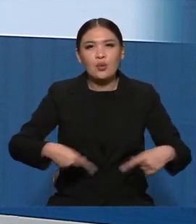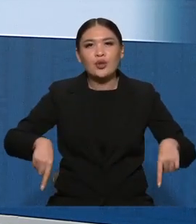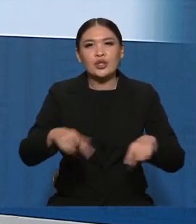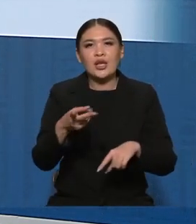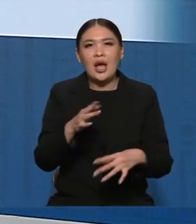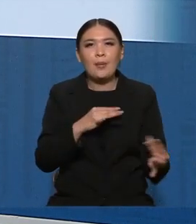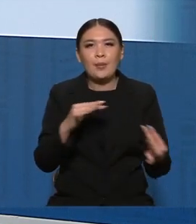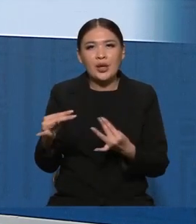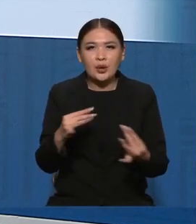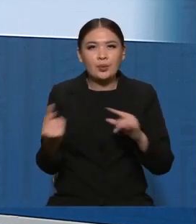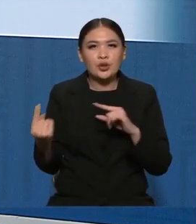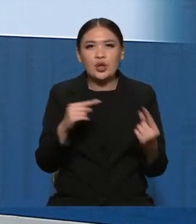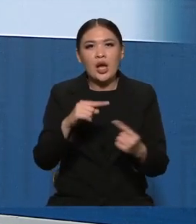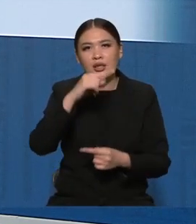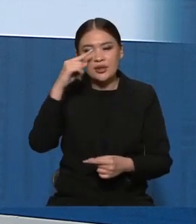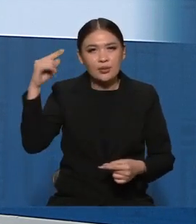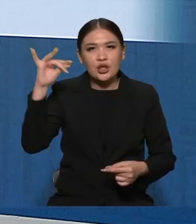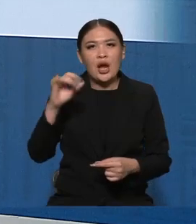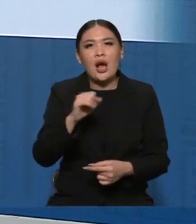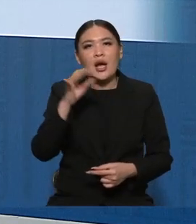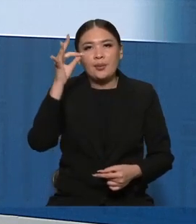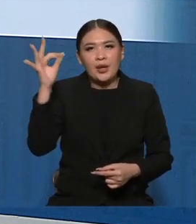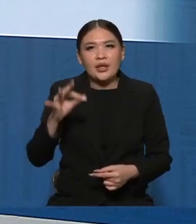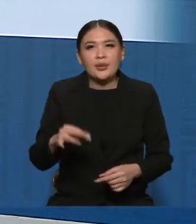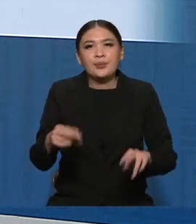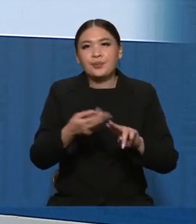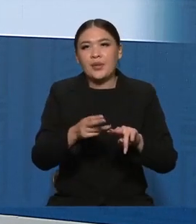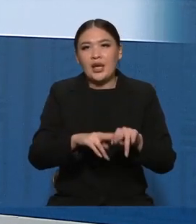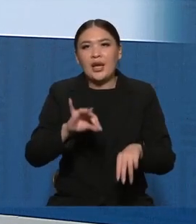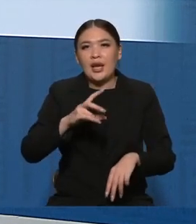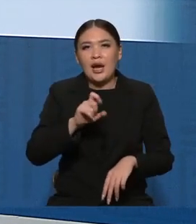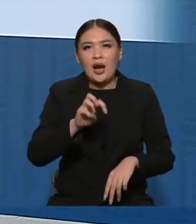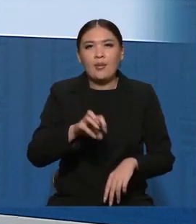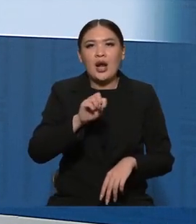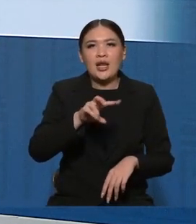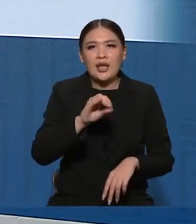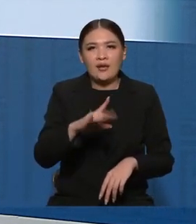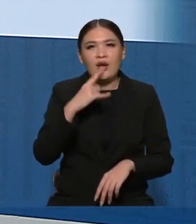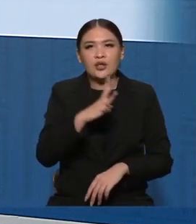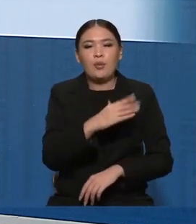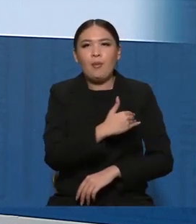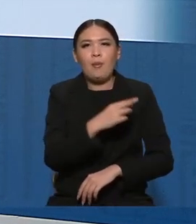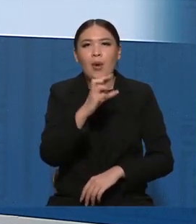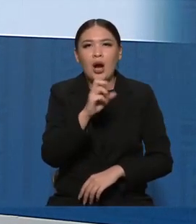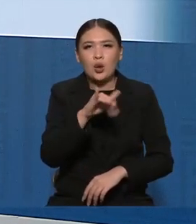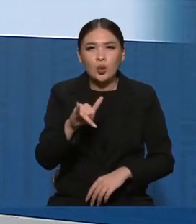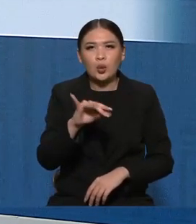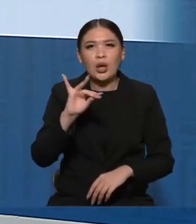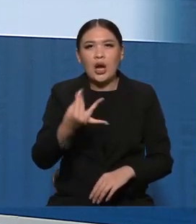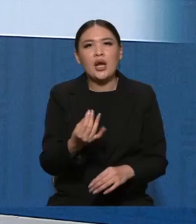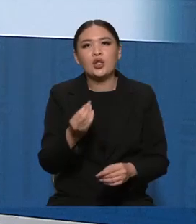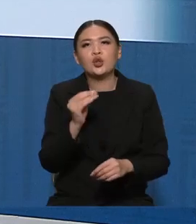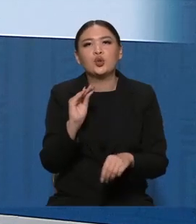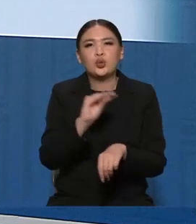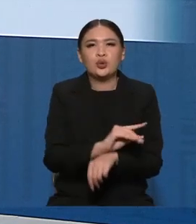для переговоров между Азербайджаном и Арменией. В свою очередь, Ильхам Алиев заявил о намерении Баку и впредь прилагать